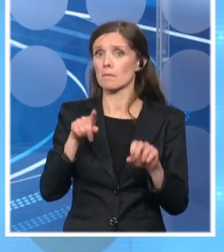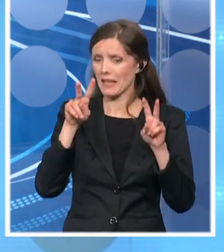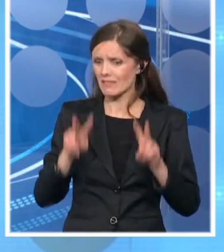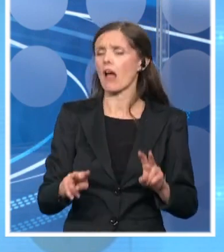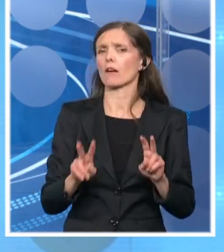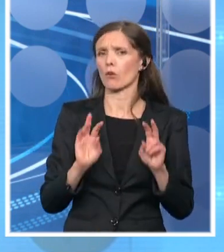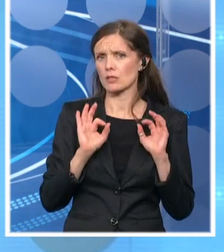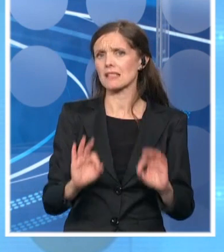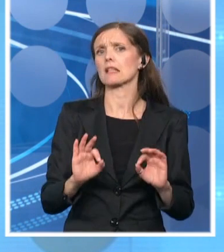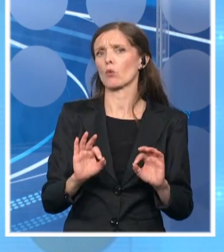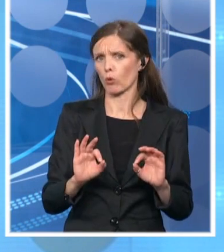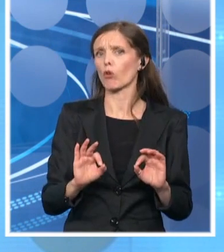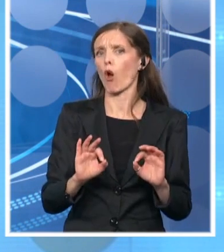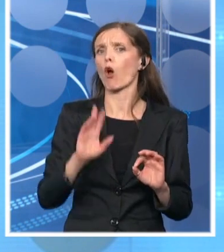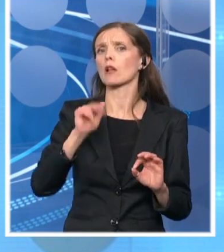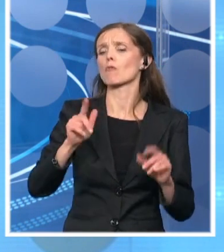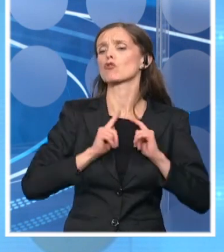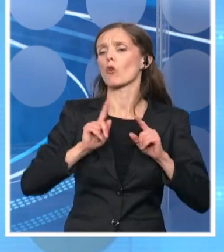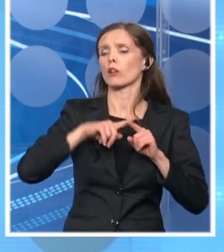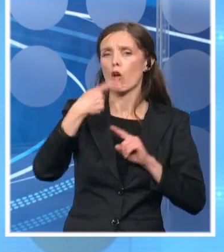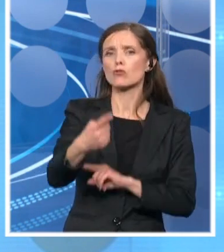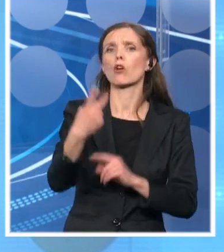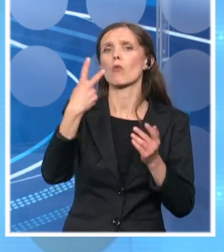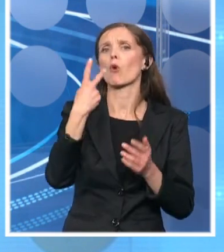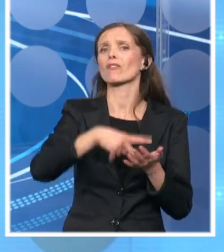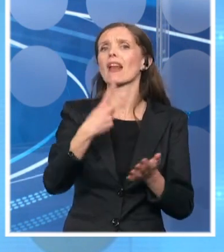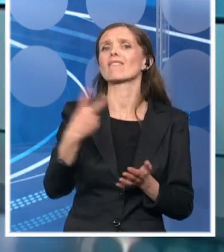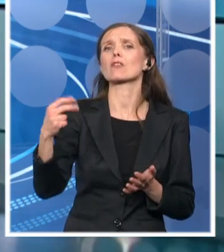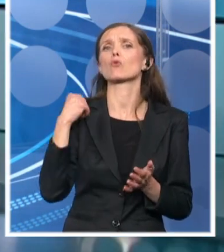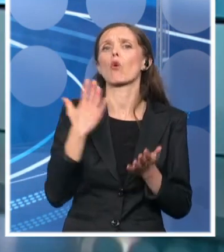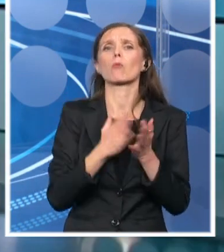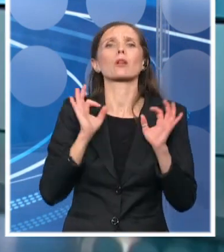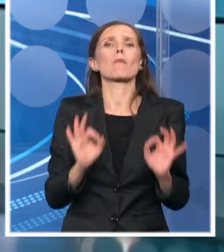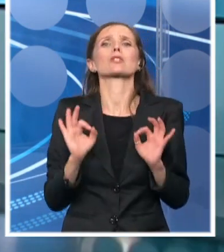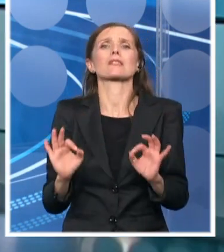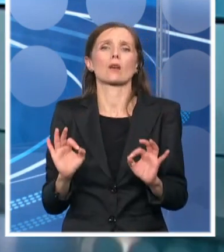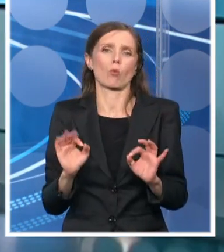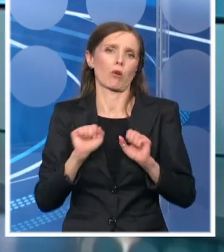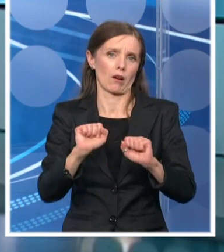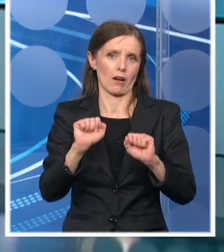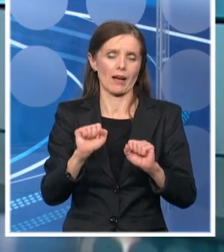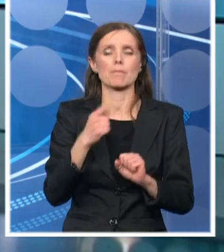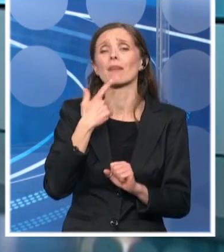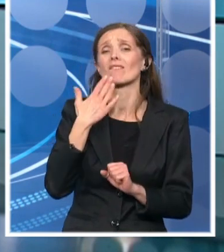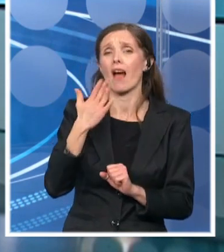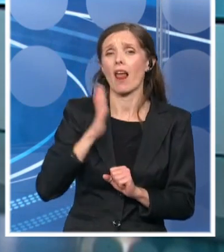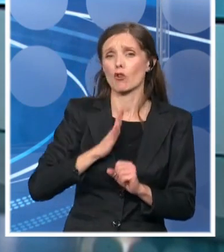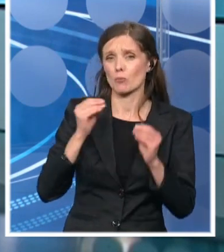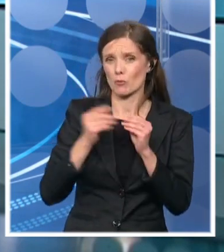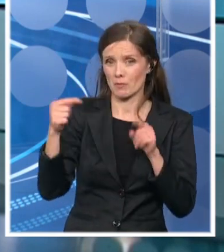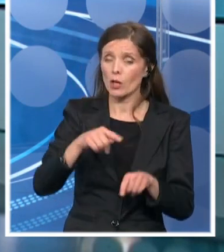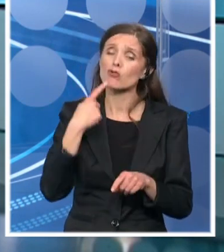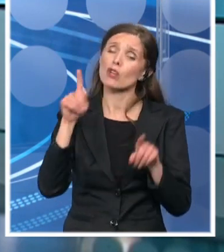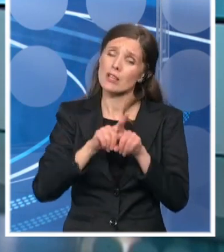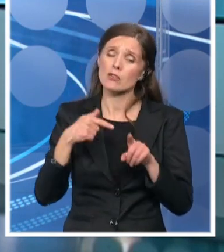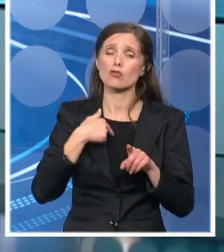sigurnošću da očekujemo i 2022. godin. Kosteđe primjeće, hvala što ste bili gostnevnika i hvala vam na svim ovim informacijama. Hvala